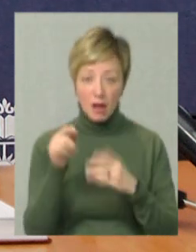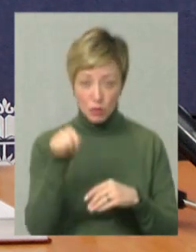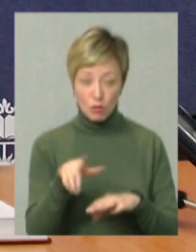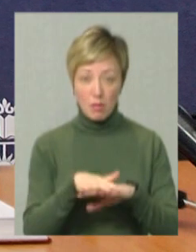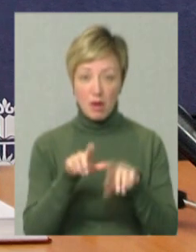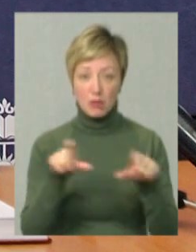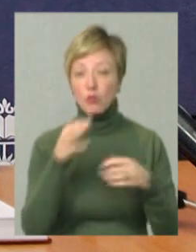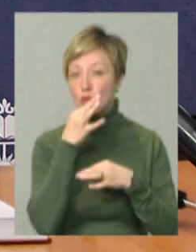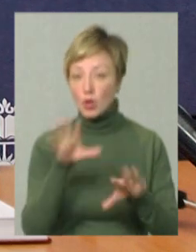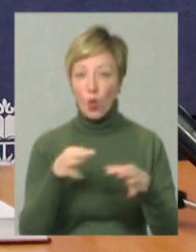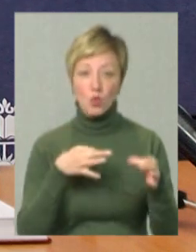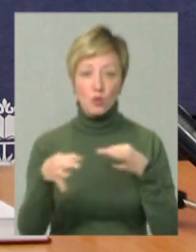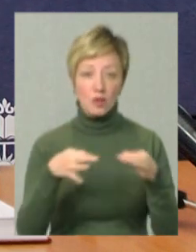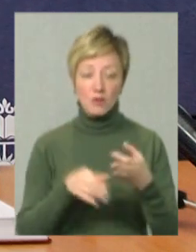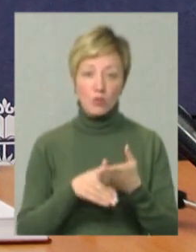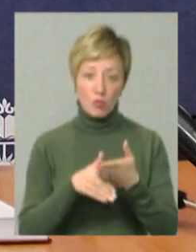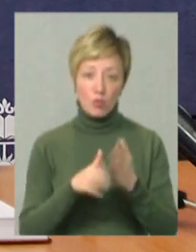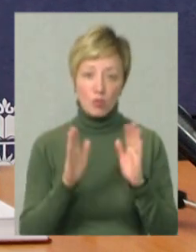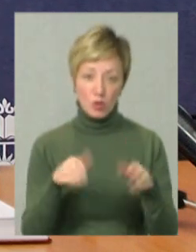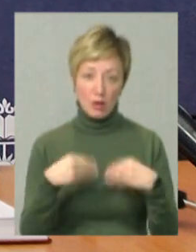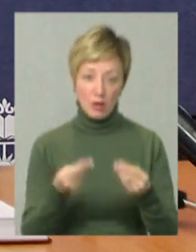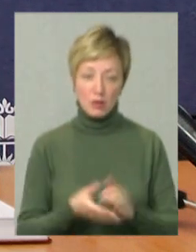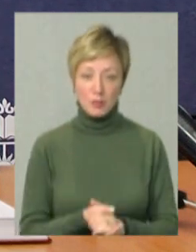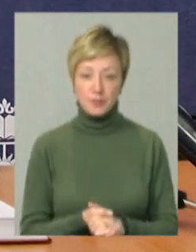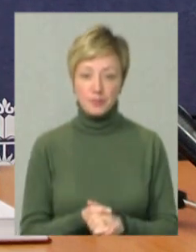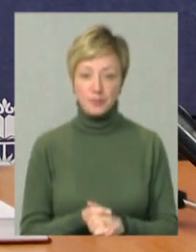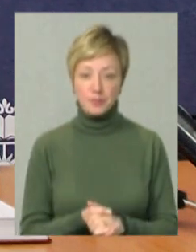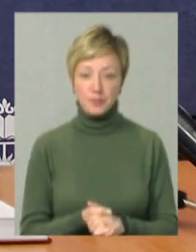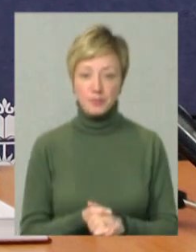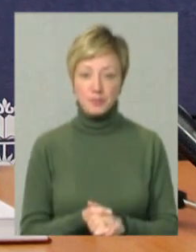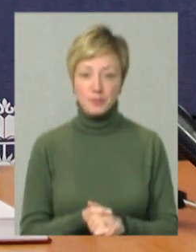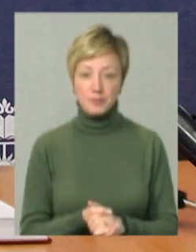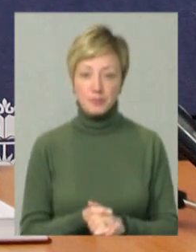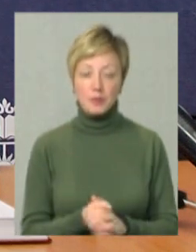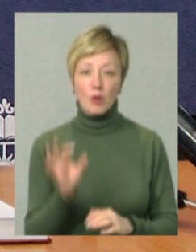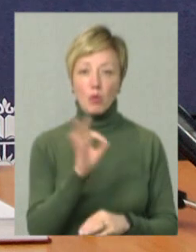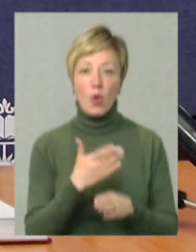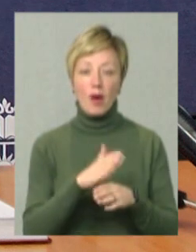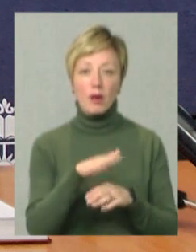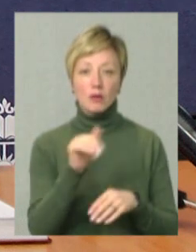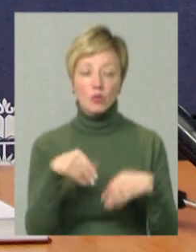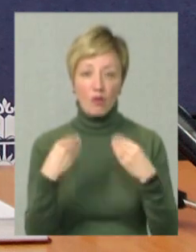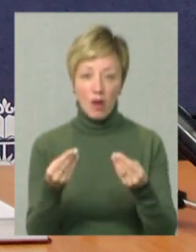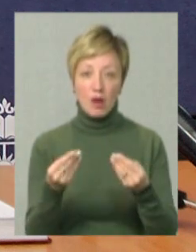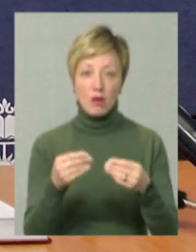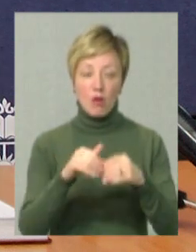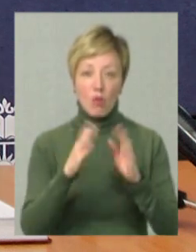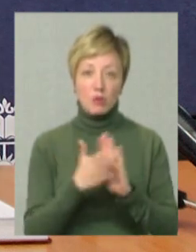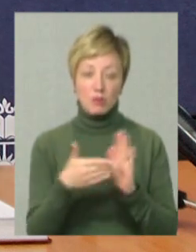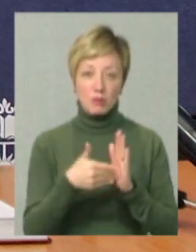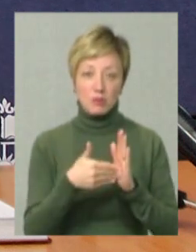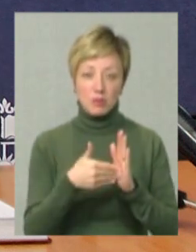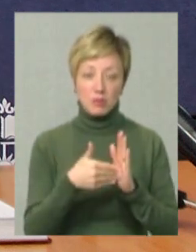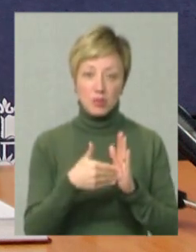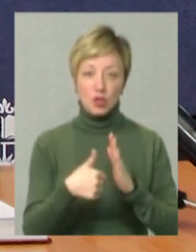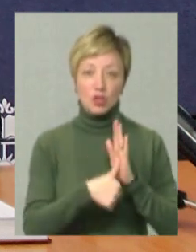і будь-яка консультативна допомога буде надана. Мова йде про кредитування обсягом